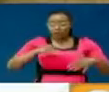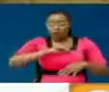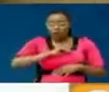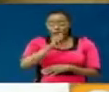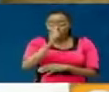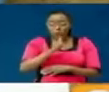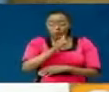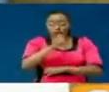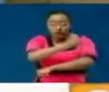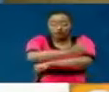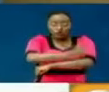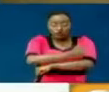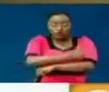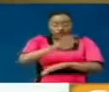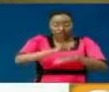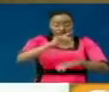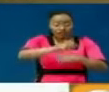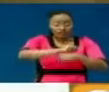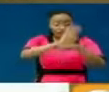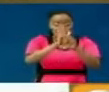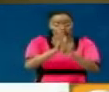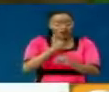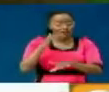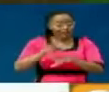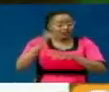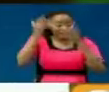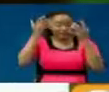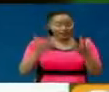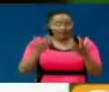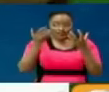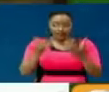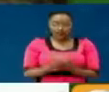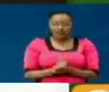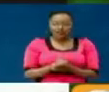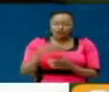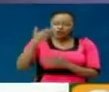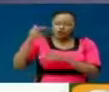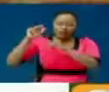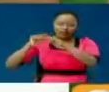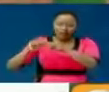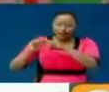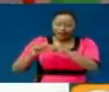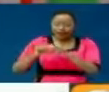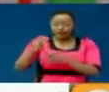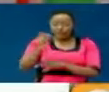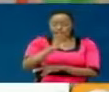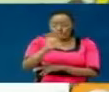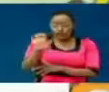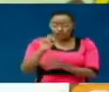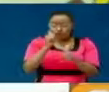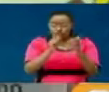shule za kibinafsi, janga la COVID-19 limemuathiri sana. Huwa tunategemea bile karo